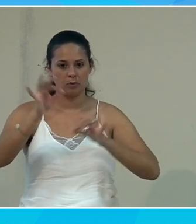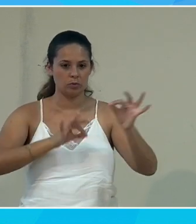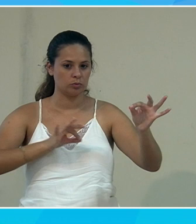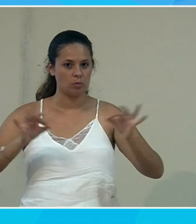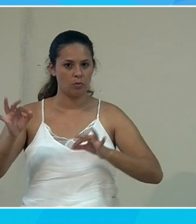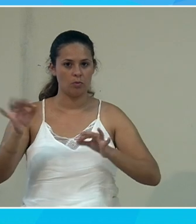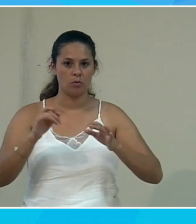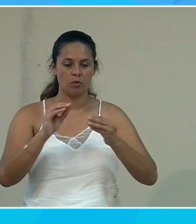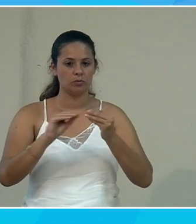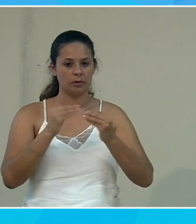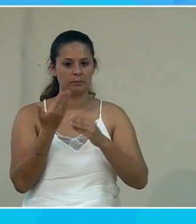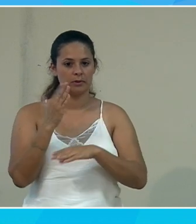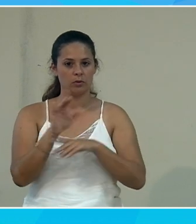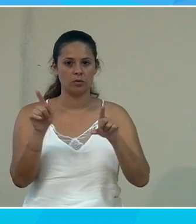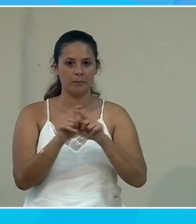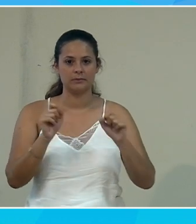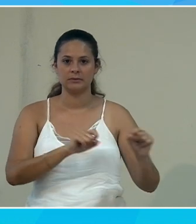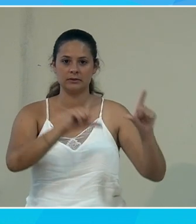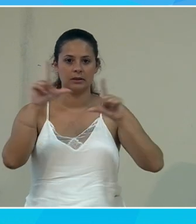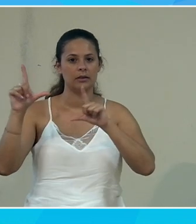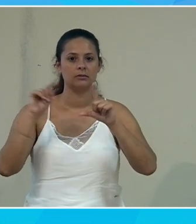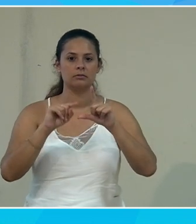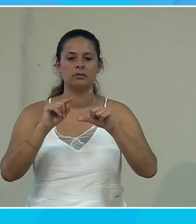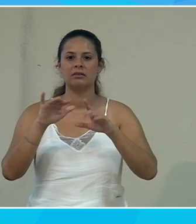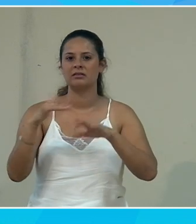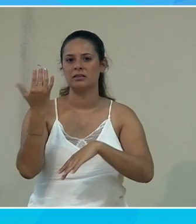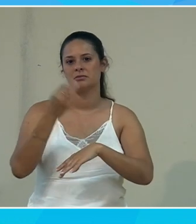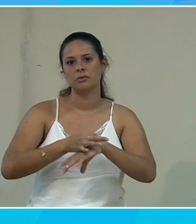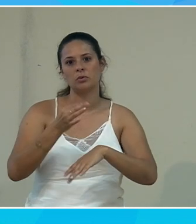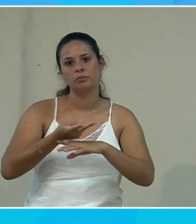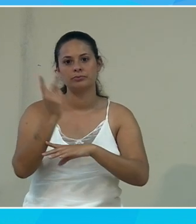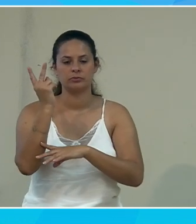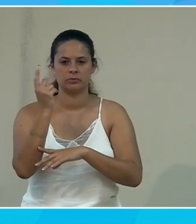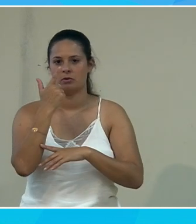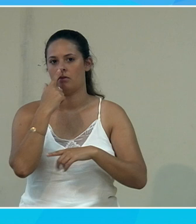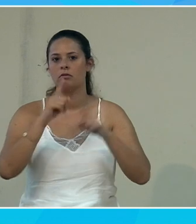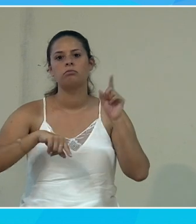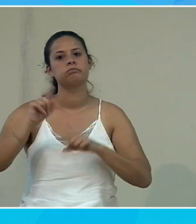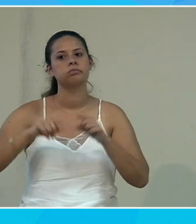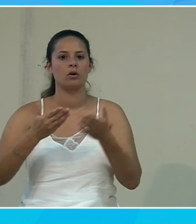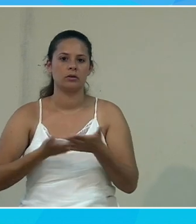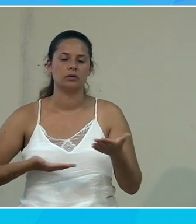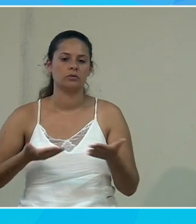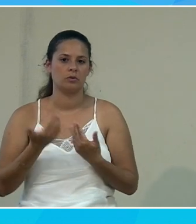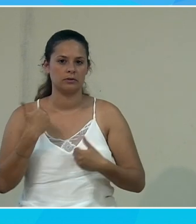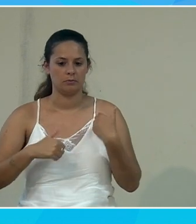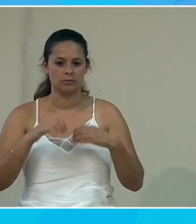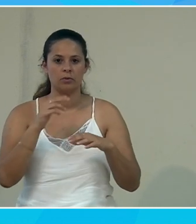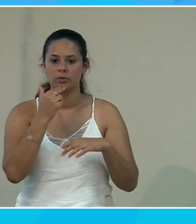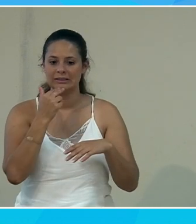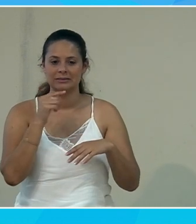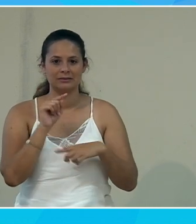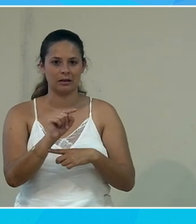présentation comme ça ne serait-ce qu'un slide comme ça ça prendrait un quart d'heure donc pour un certain nombre de handicaps permettre de faire ce type de manip